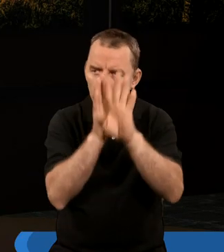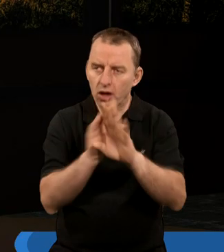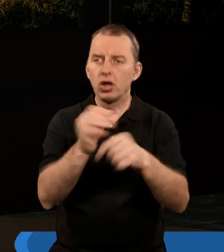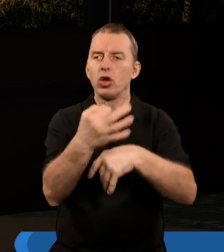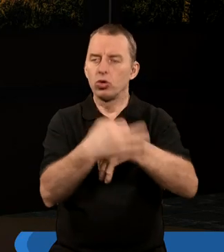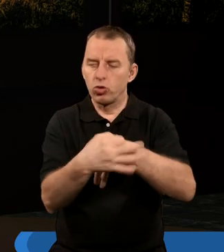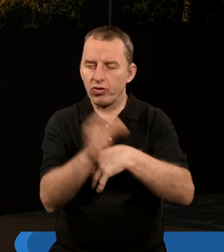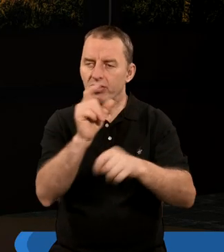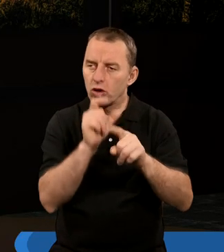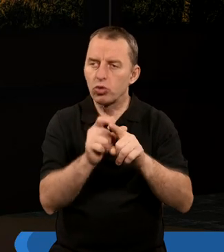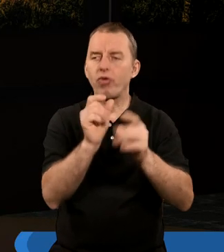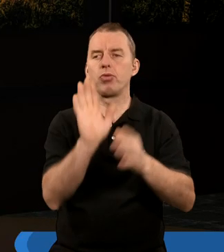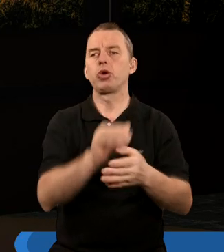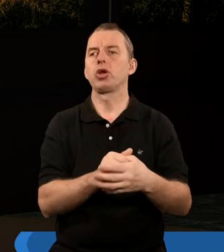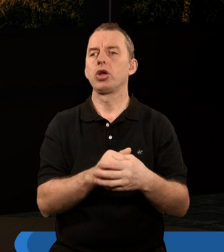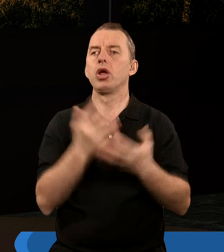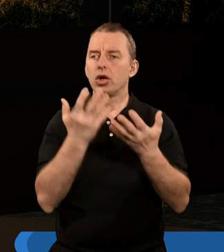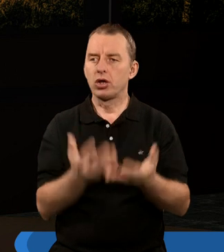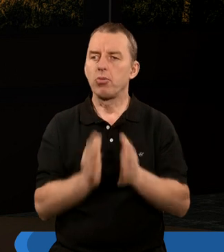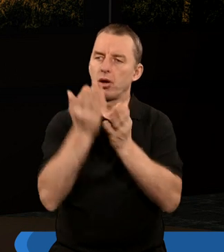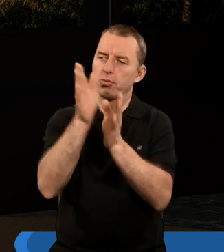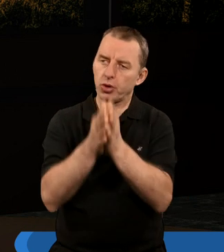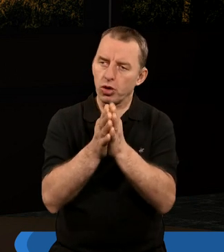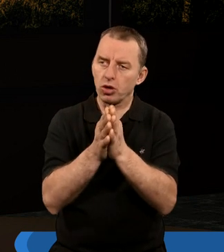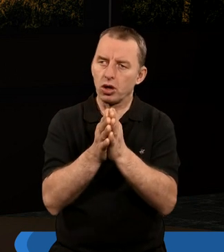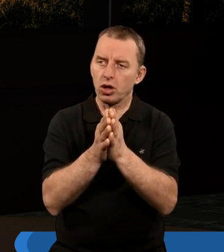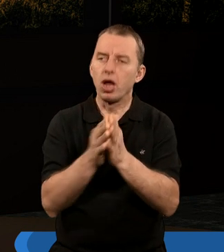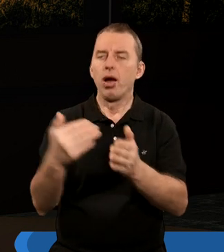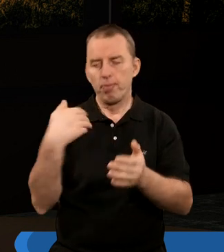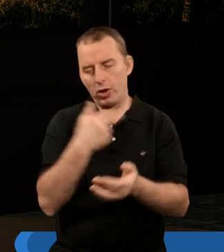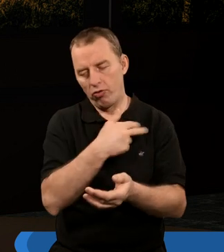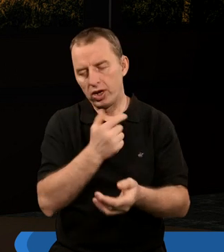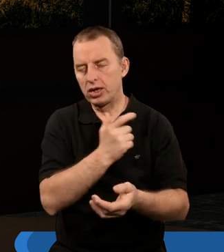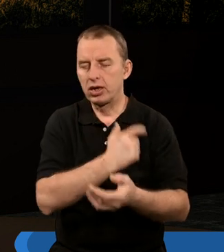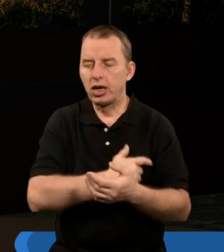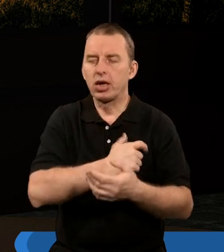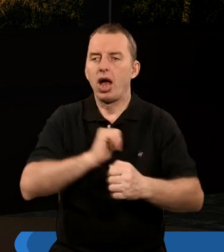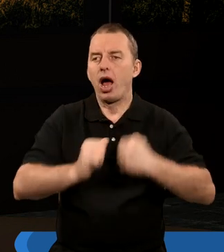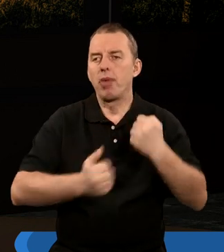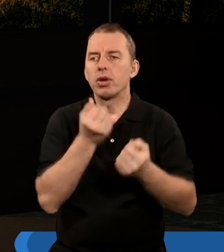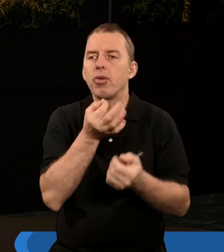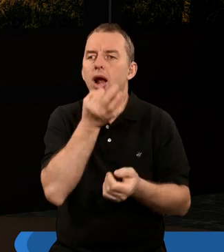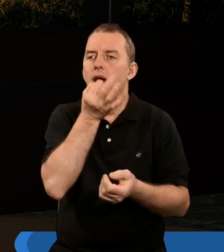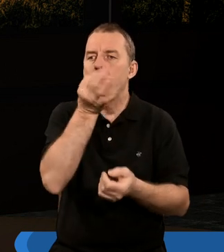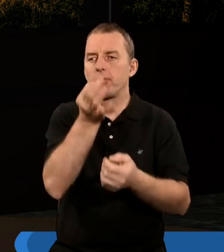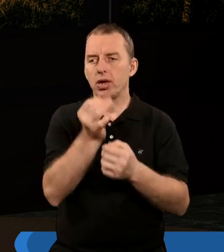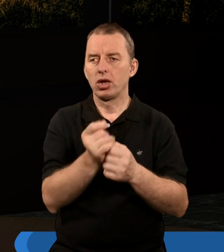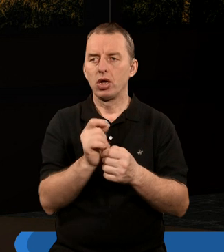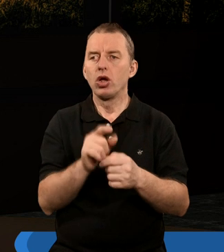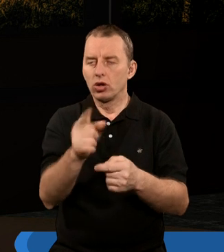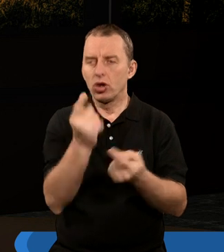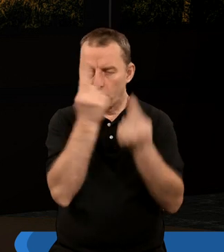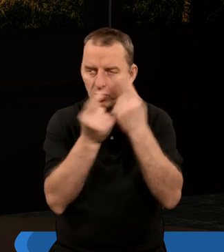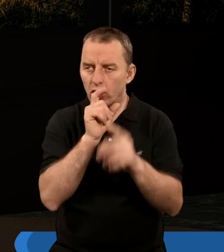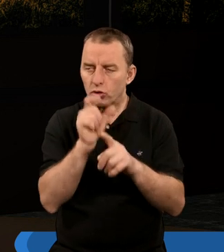studiować Twoje Słowo Boże. Chcemy Cię zaprosić, abyś Panie był w naszych sercach, abyśmy jeszcze lepiej zrozumieli Twoje